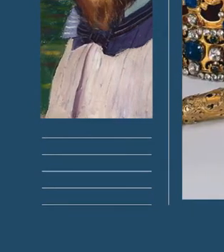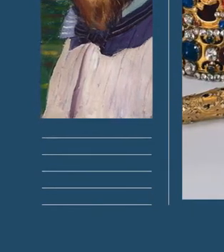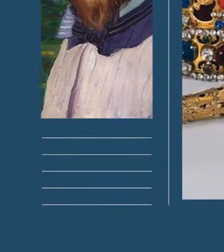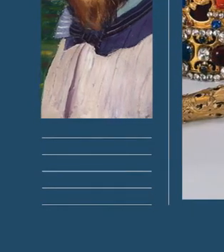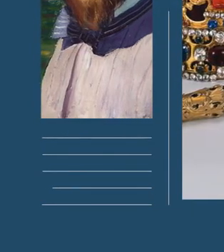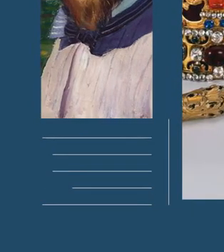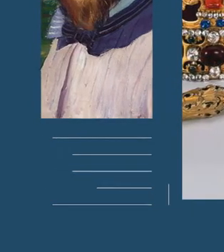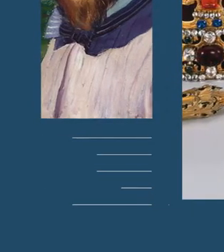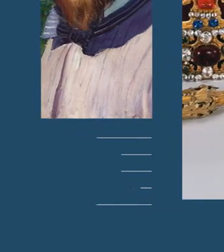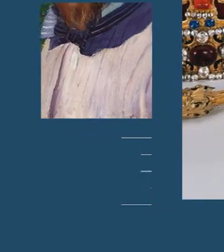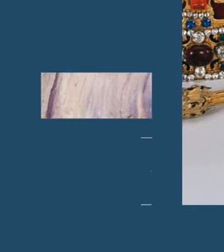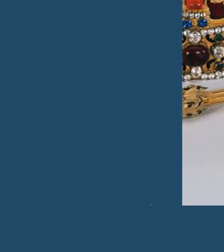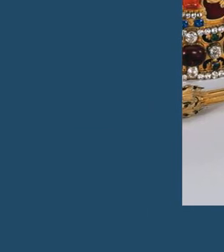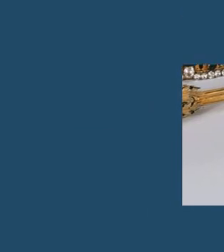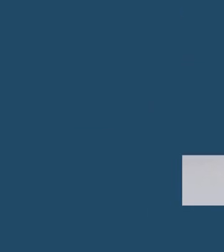Muzyka